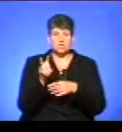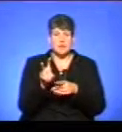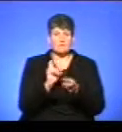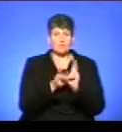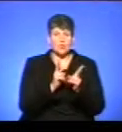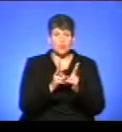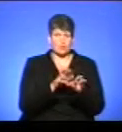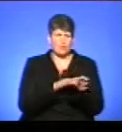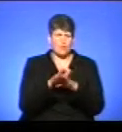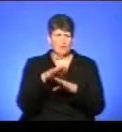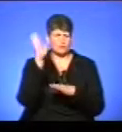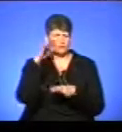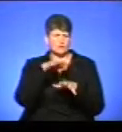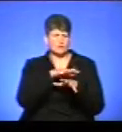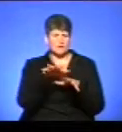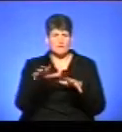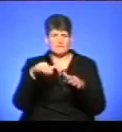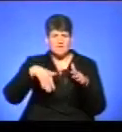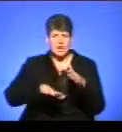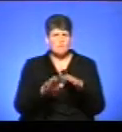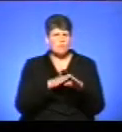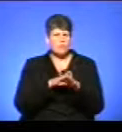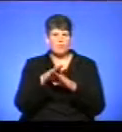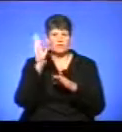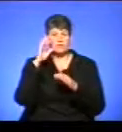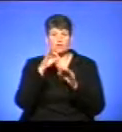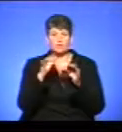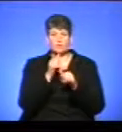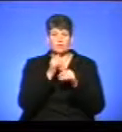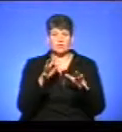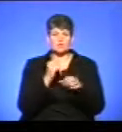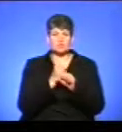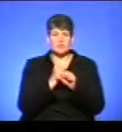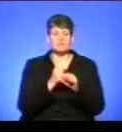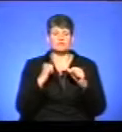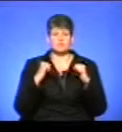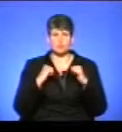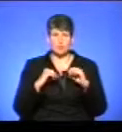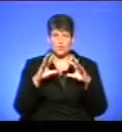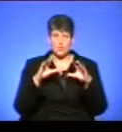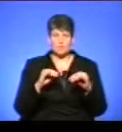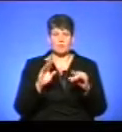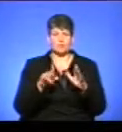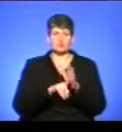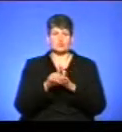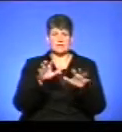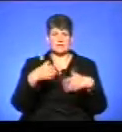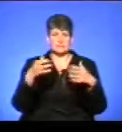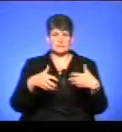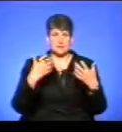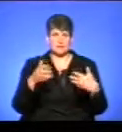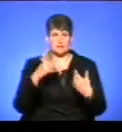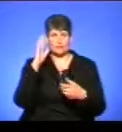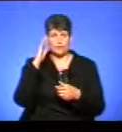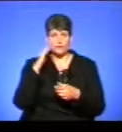кухні, повно води. В ямі повно води, ми не могли нічого зробити. Аж тоді, як стихомірили, ми тоді все робили. А самі черпали воду?